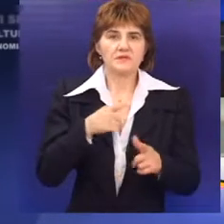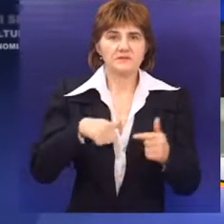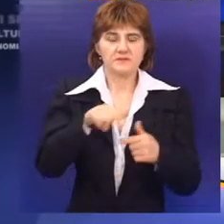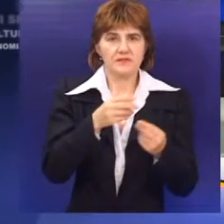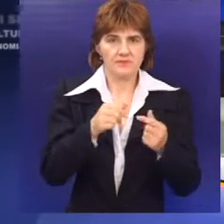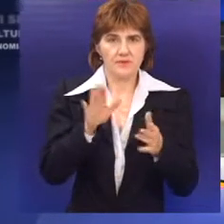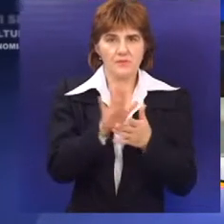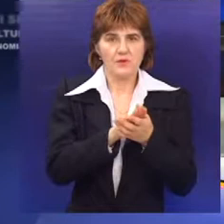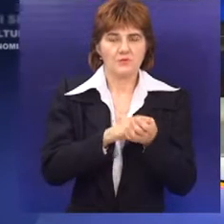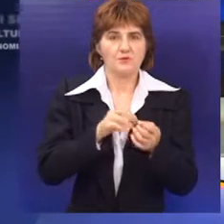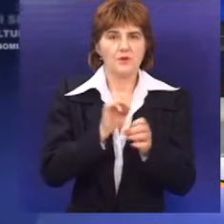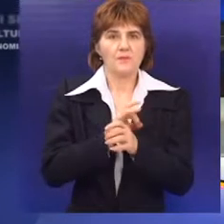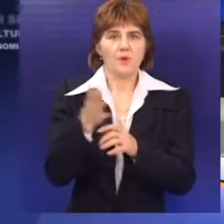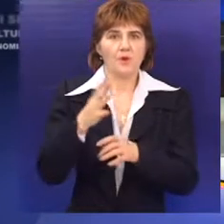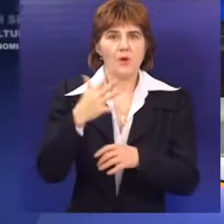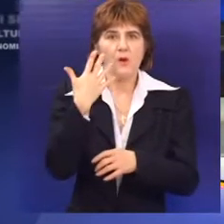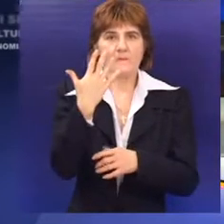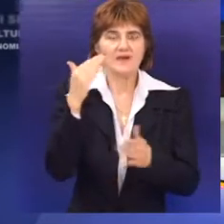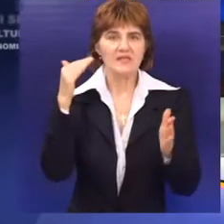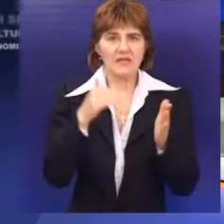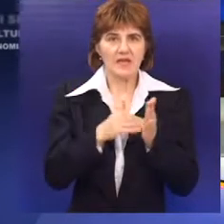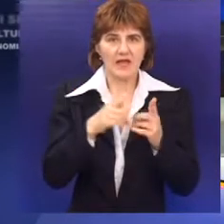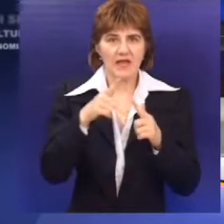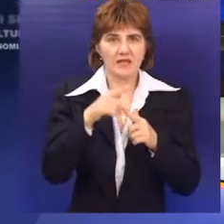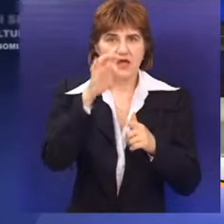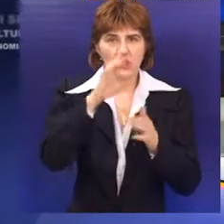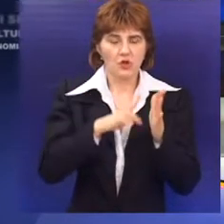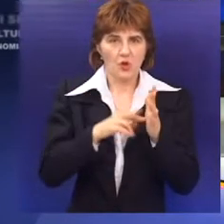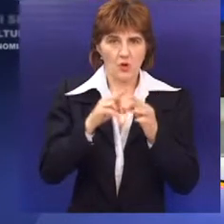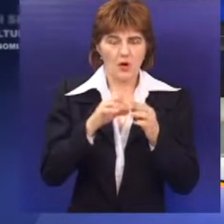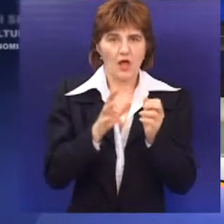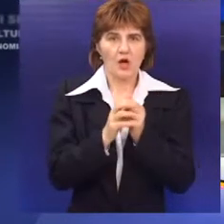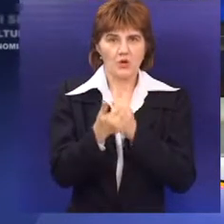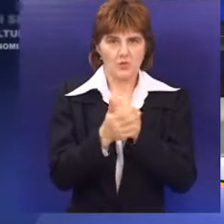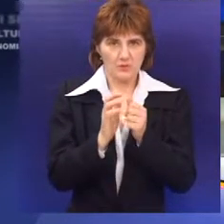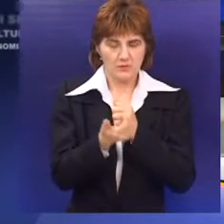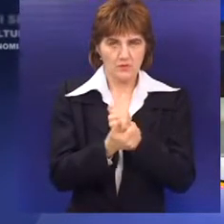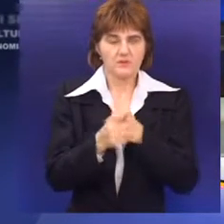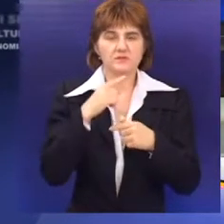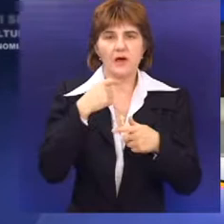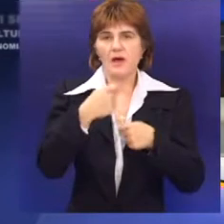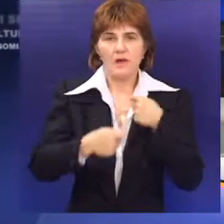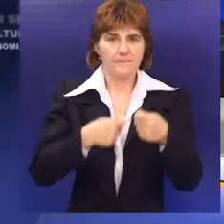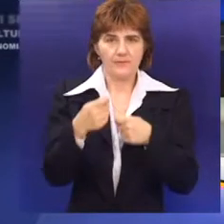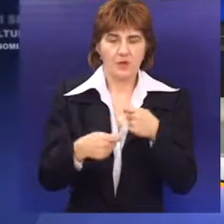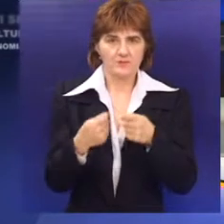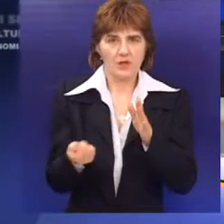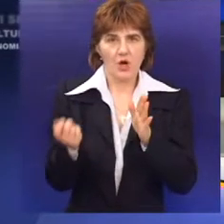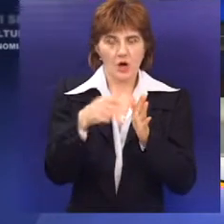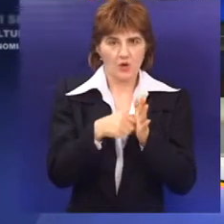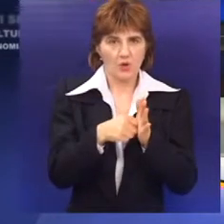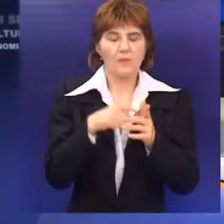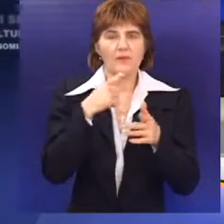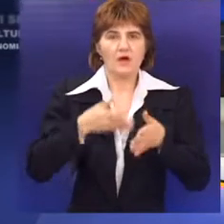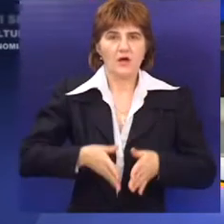severa Bačke moći će da prodaju oko 5000 tona kukuruza Republičkoj direkciji za robne rezerve. Posao otkupa merkantilnog